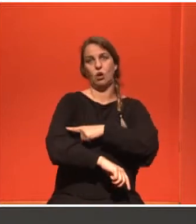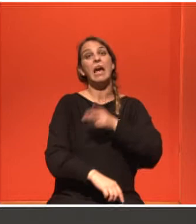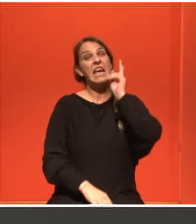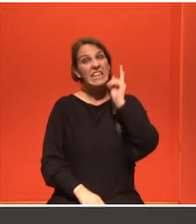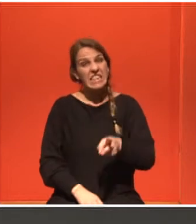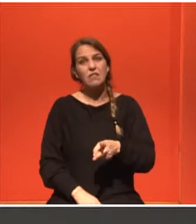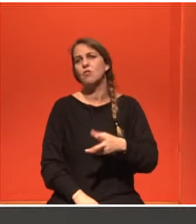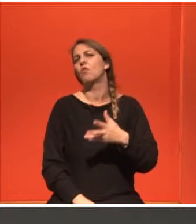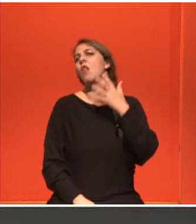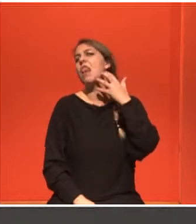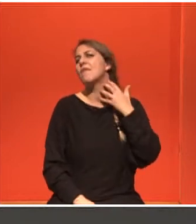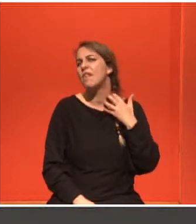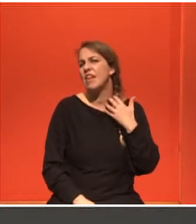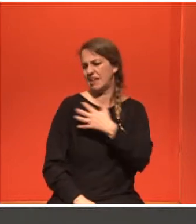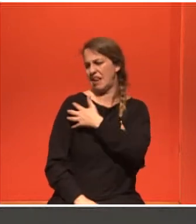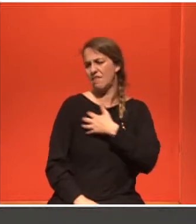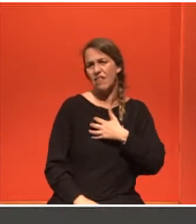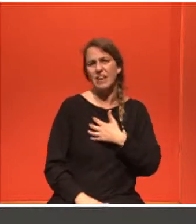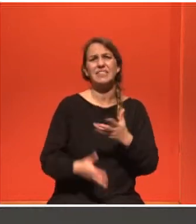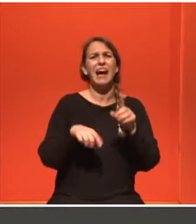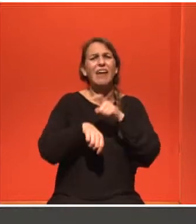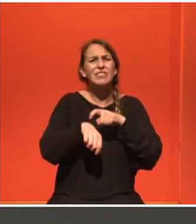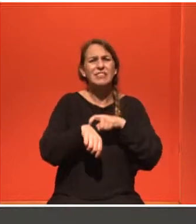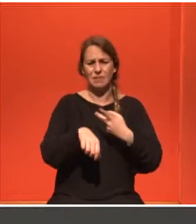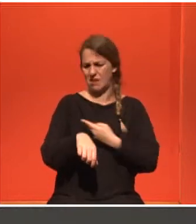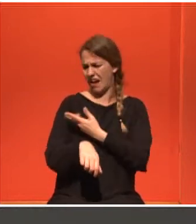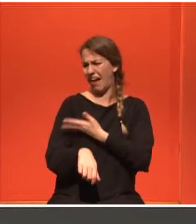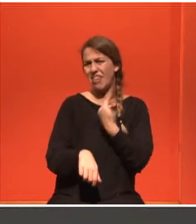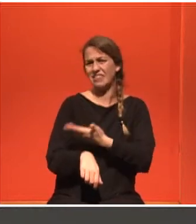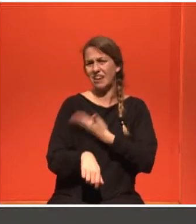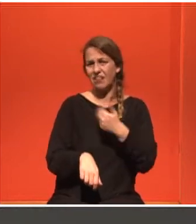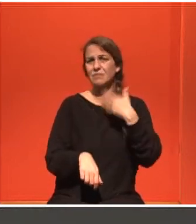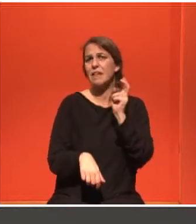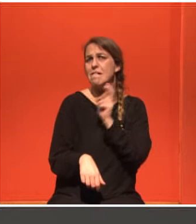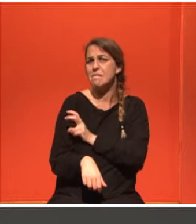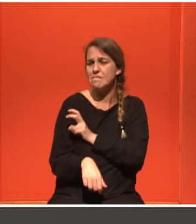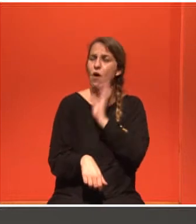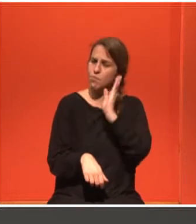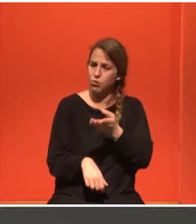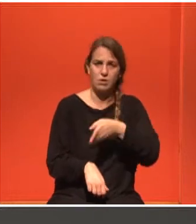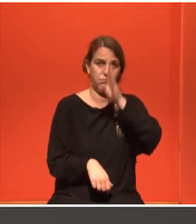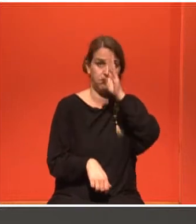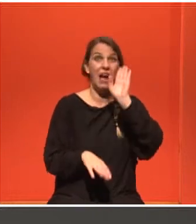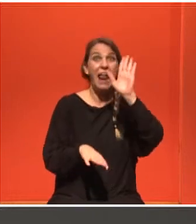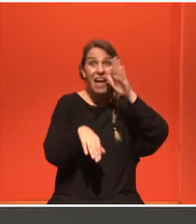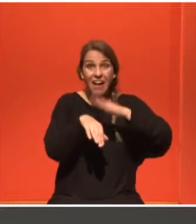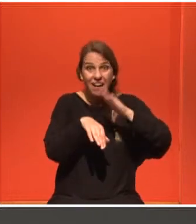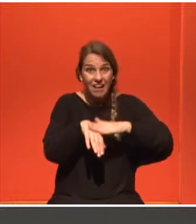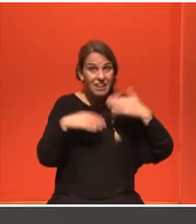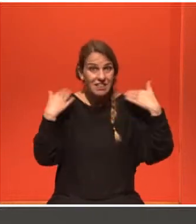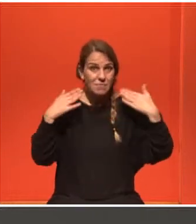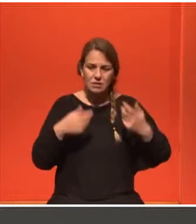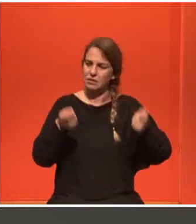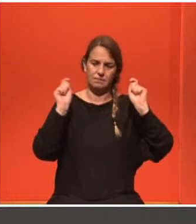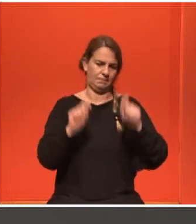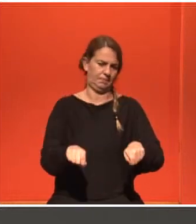υπαρκτός, ειδικά σε λεμφαδενικούς καθαρισμούς, αλλά όχι λόγω της γυμναστικής. Αυτό πρέπει να το ξεκαθαρίσουμε. Για τα είδη που ρωτάει η κυρία,